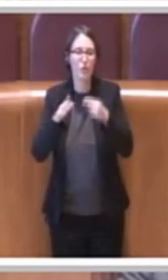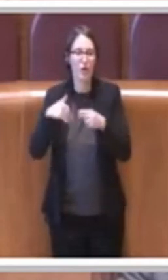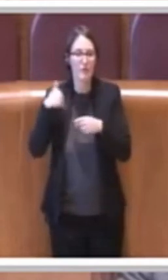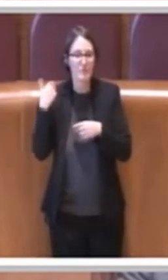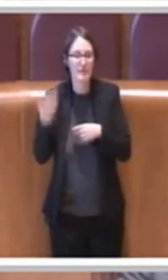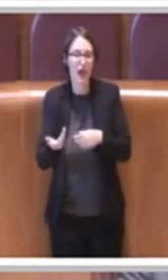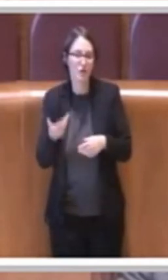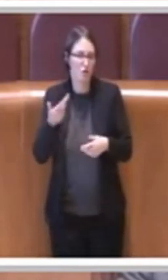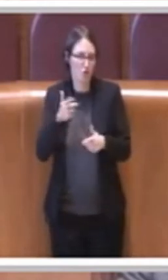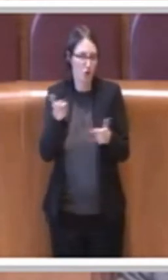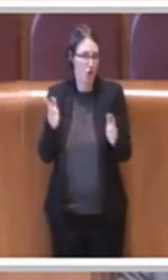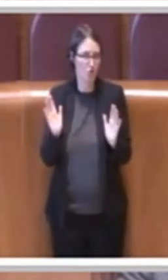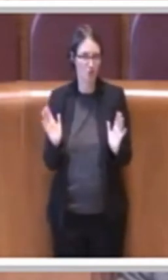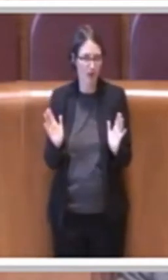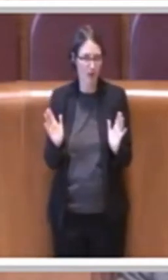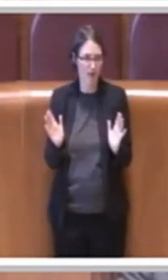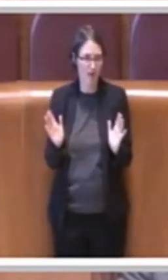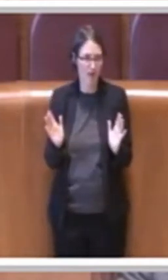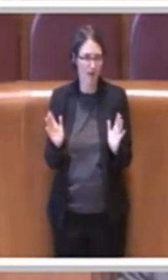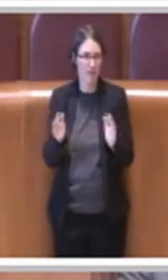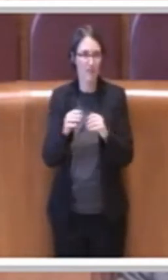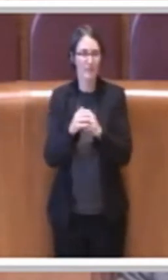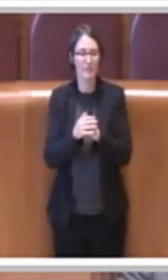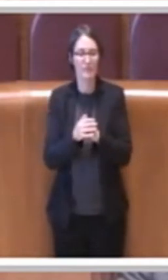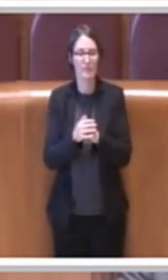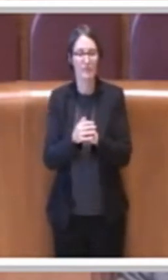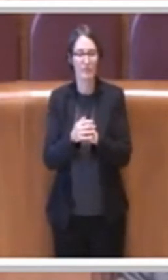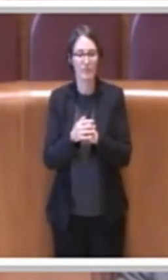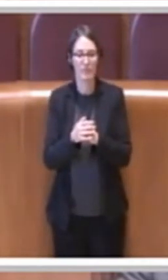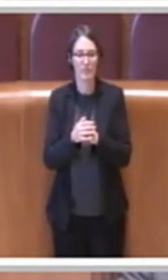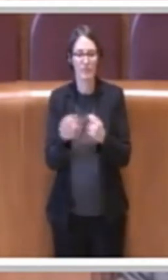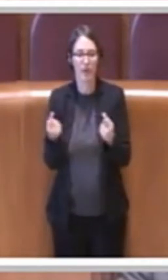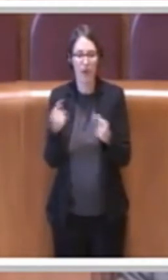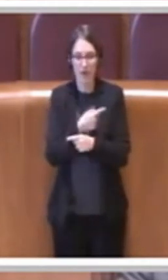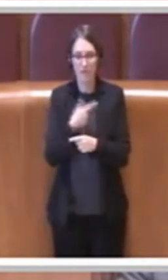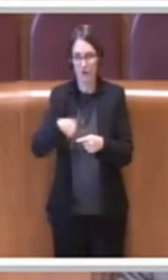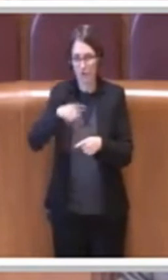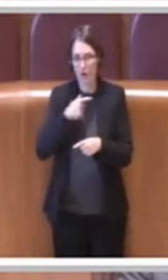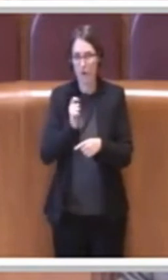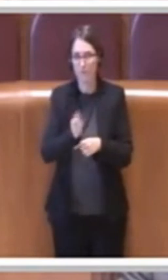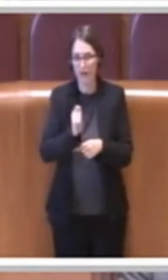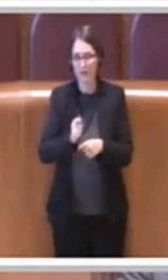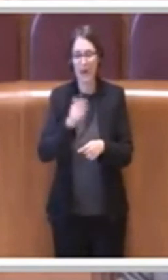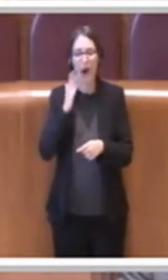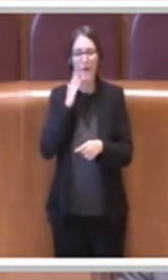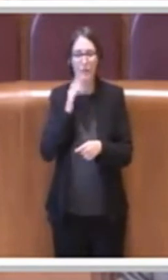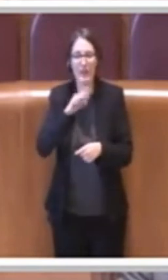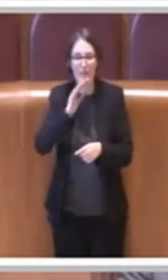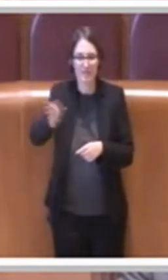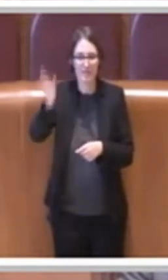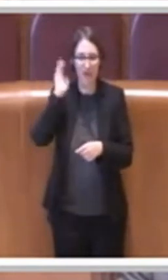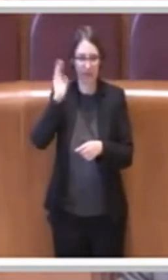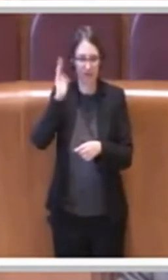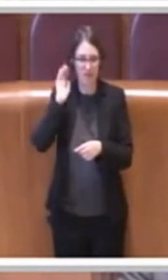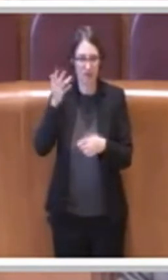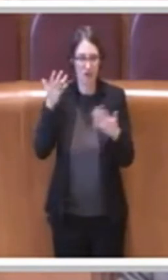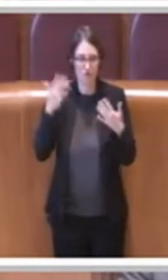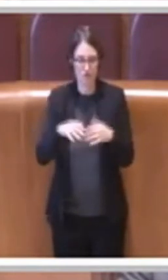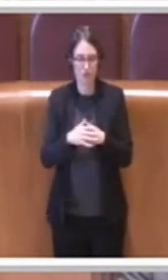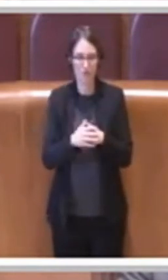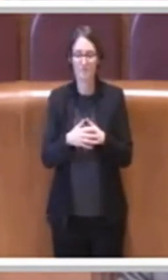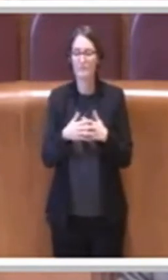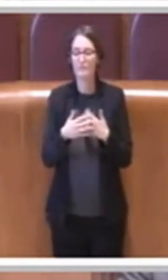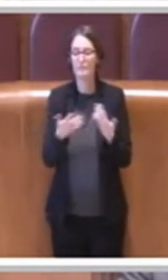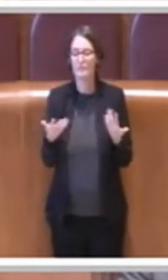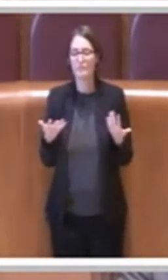verità, che evidentemente qualcuno ogni tanto si dimentica. sentito rimpallare colpe da una parte e dall'altra. Qui